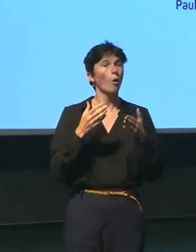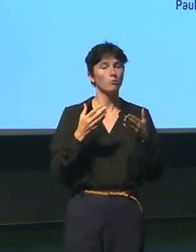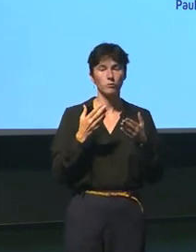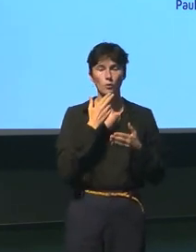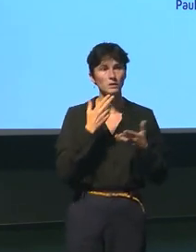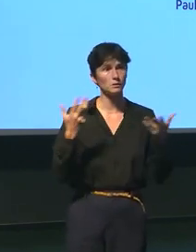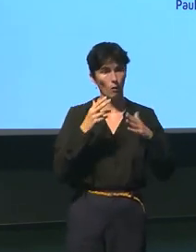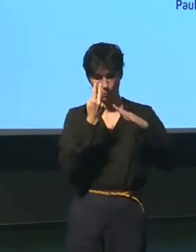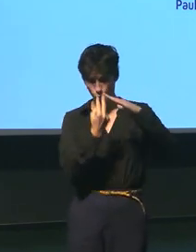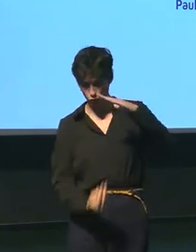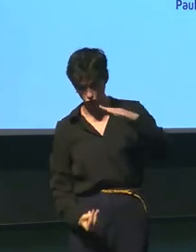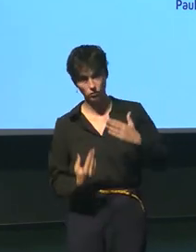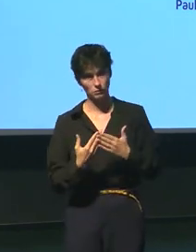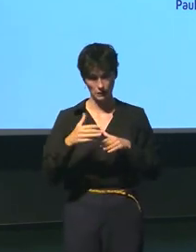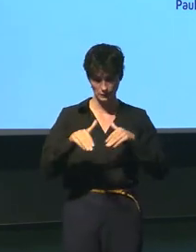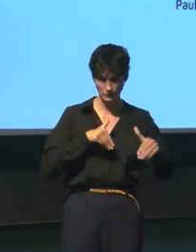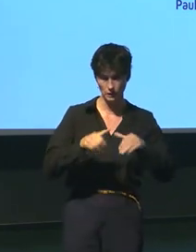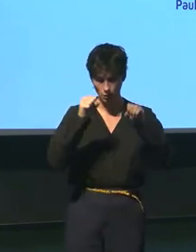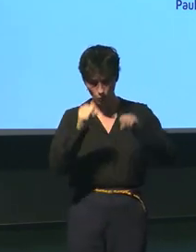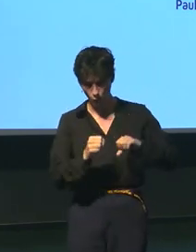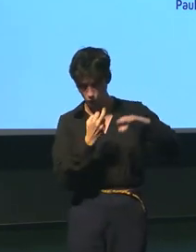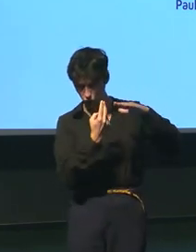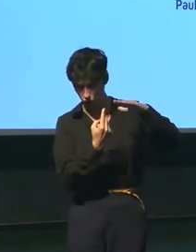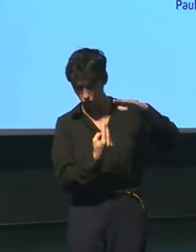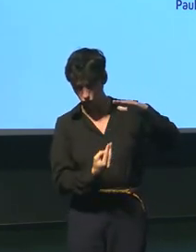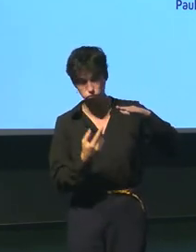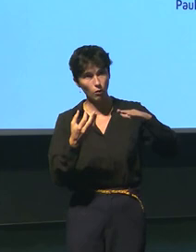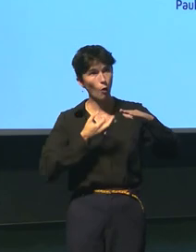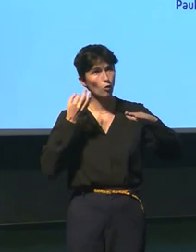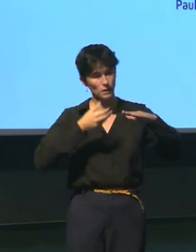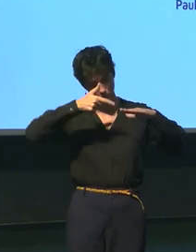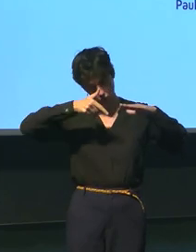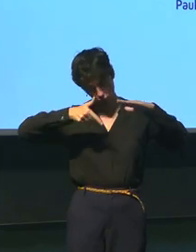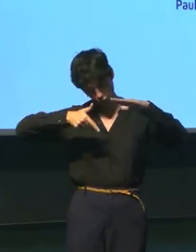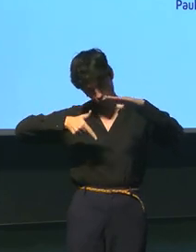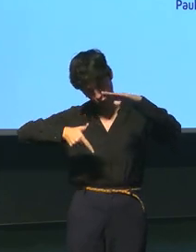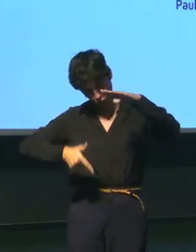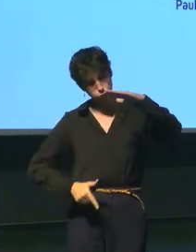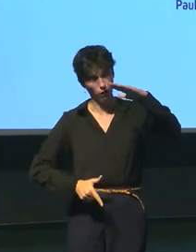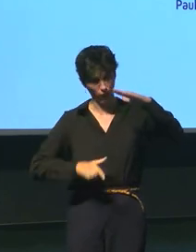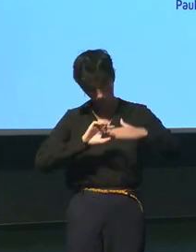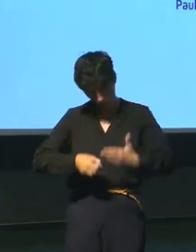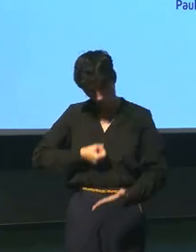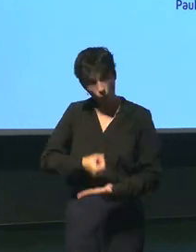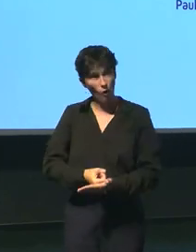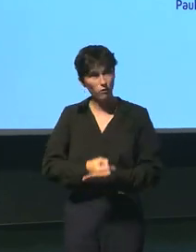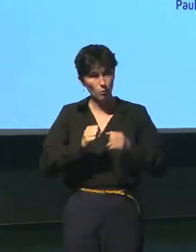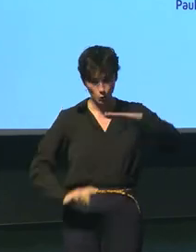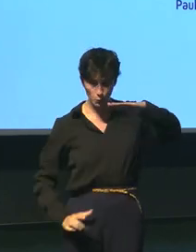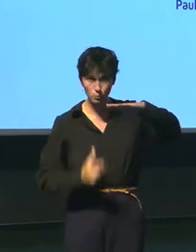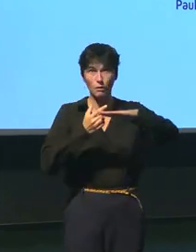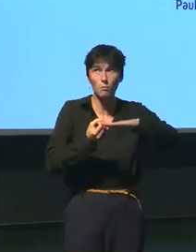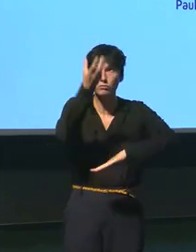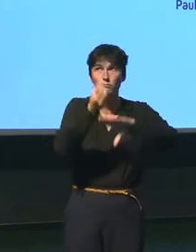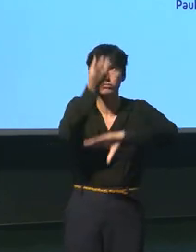des systèmes qui permettent de descendre automatiquement jusqu'au fond des océans ou presque de remonter en surface de cracher leur bd par satellite